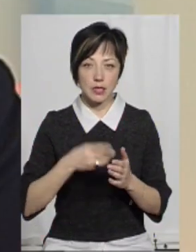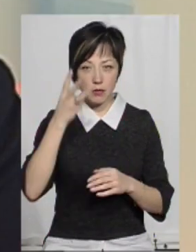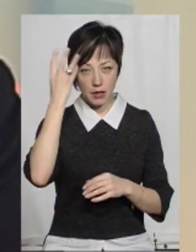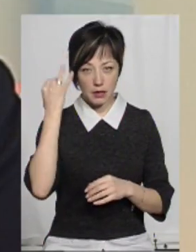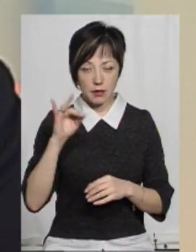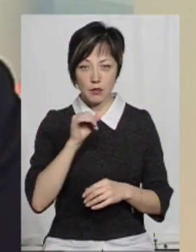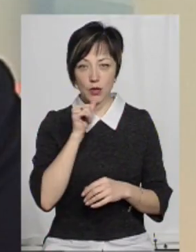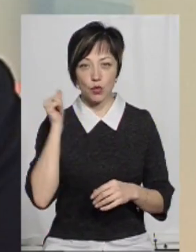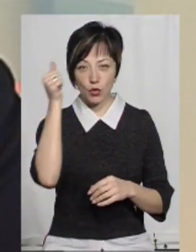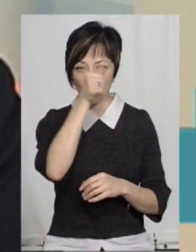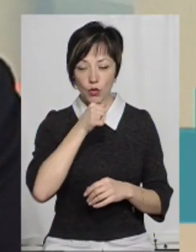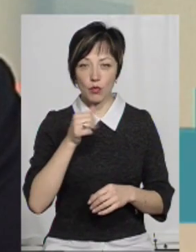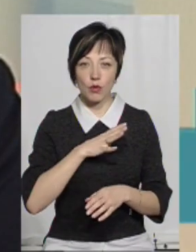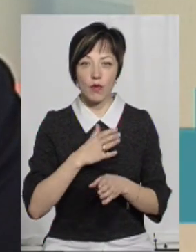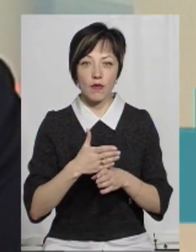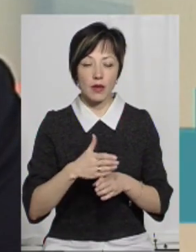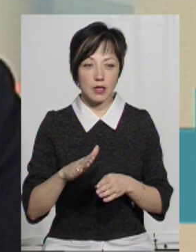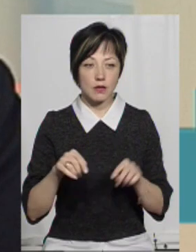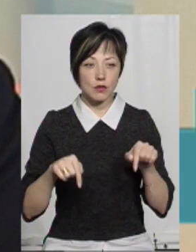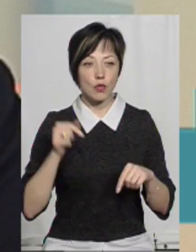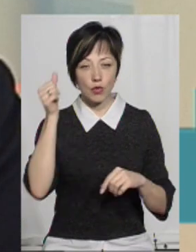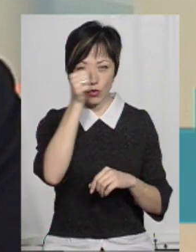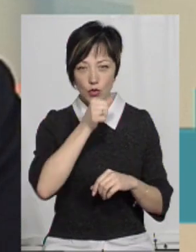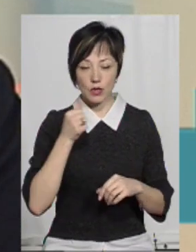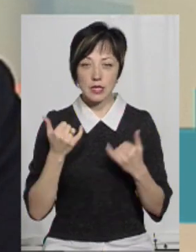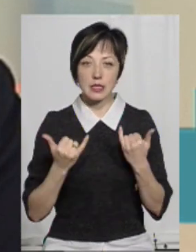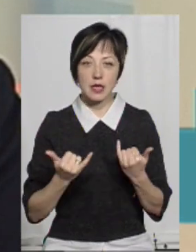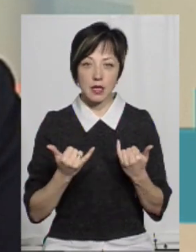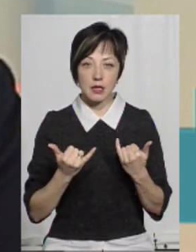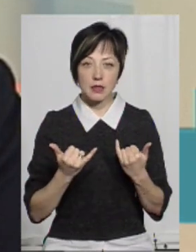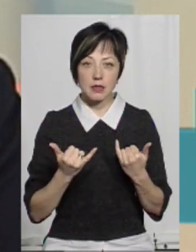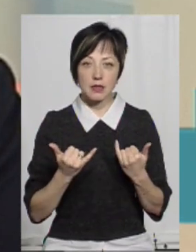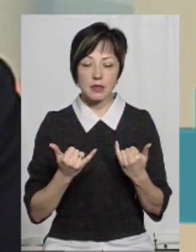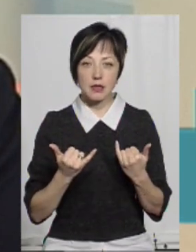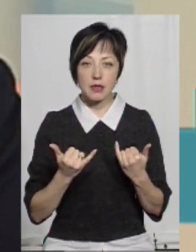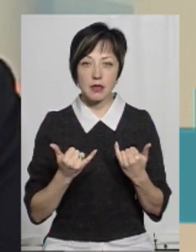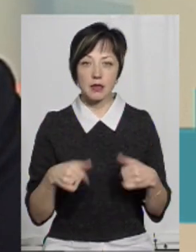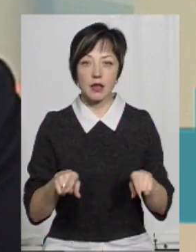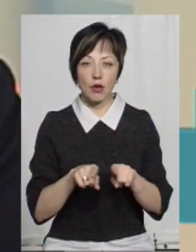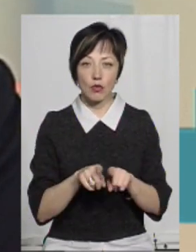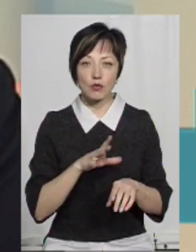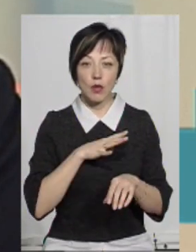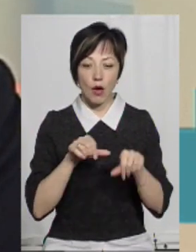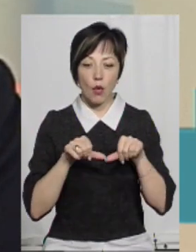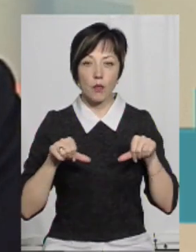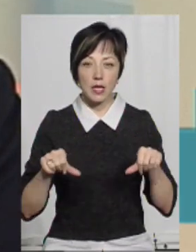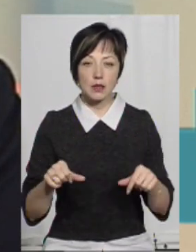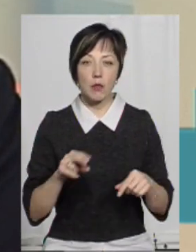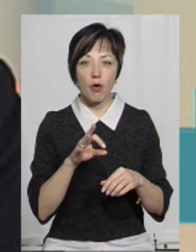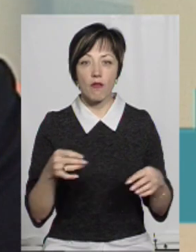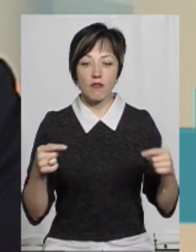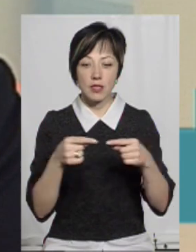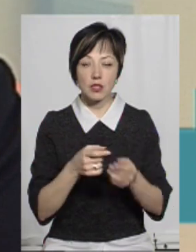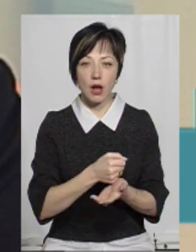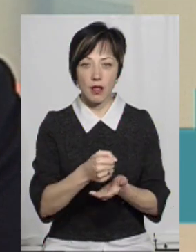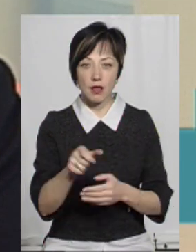Минулого року було виділено, цього року вже ми зараз, у нас сьогодні також була комісія по визначенню